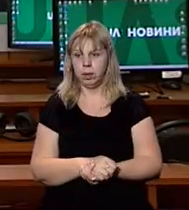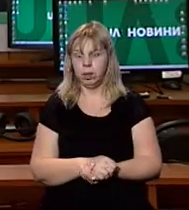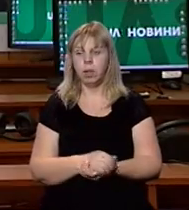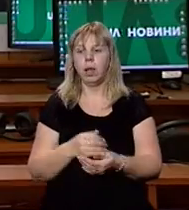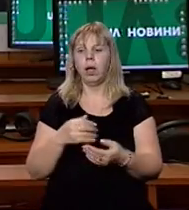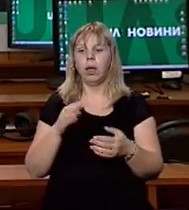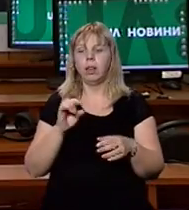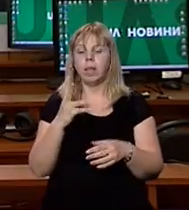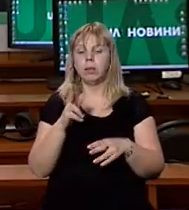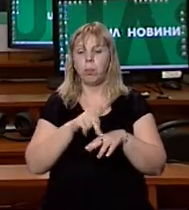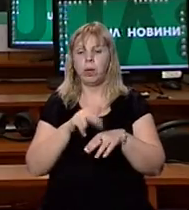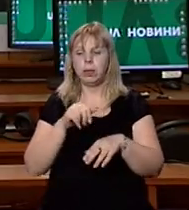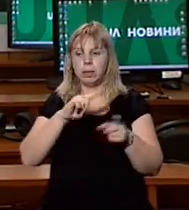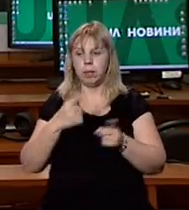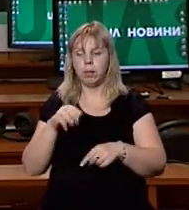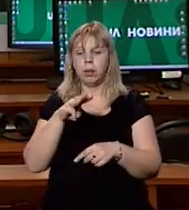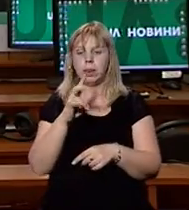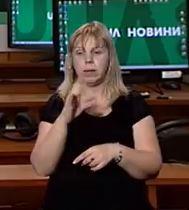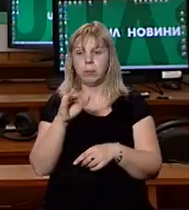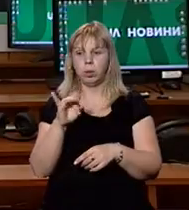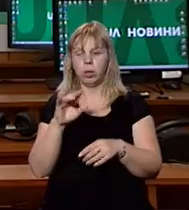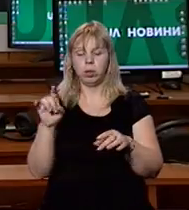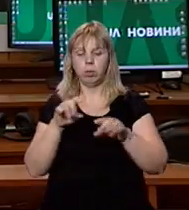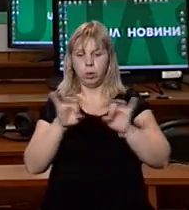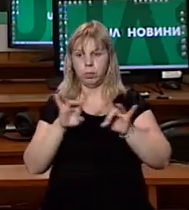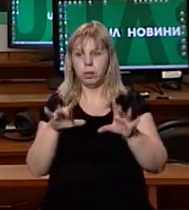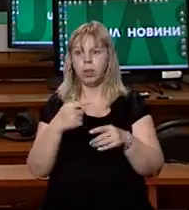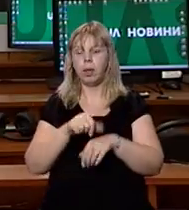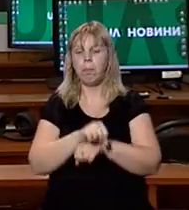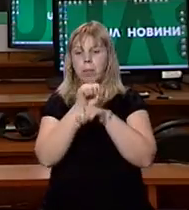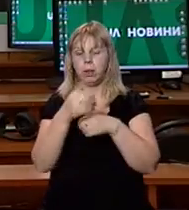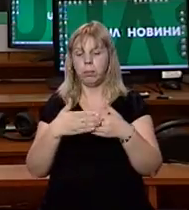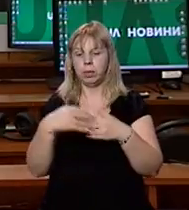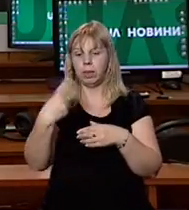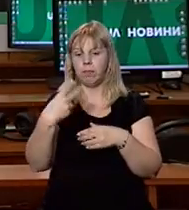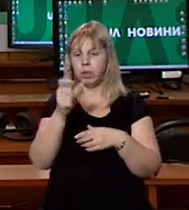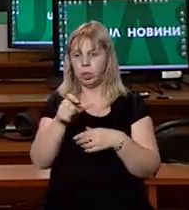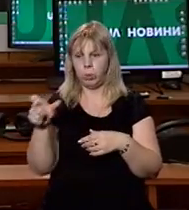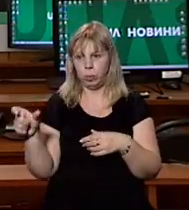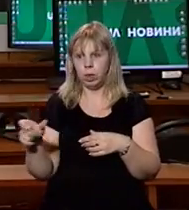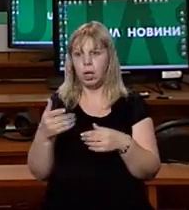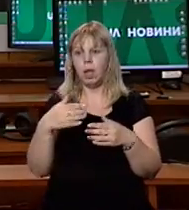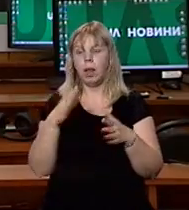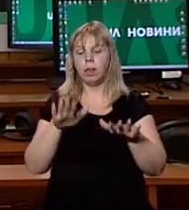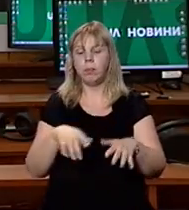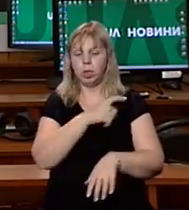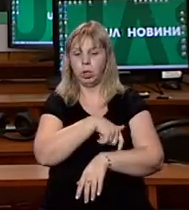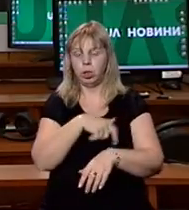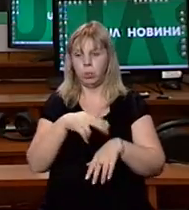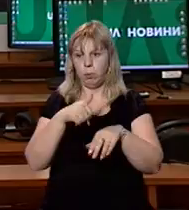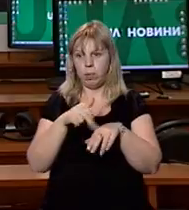Речниця НАЗПоліції Закарпаття Інеса Монзулич Іванова розповіла, наразі на мітингу близько 20 учасників на місці чергують